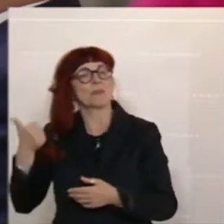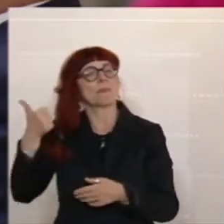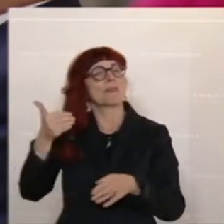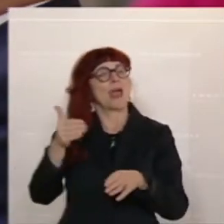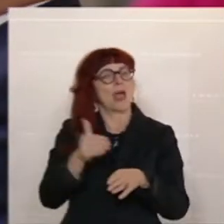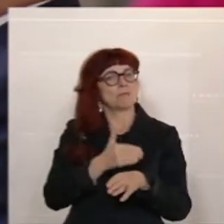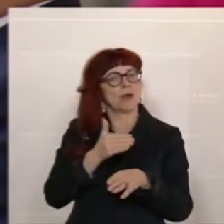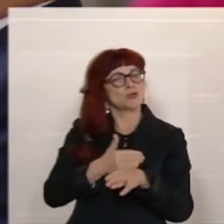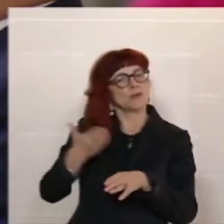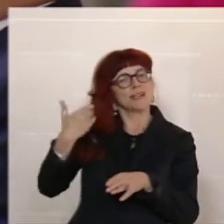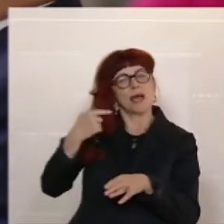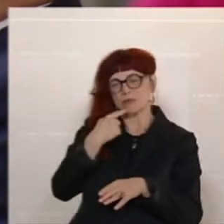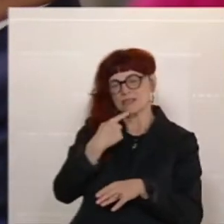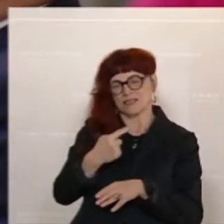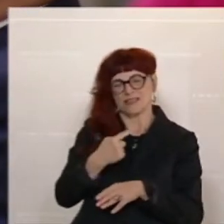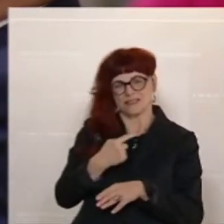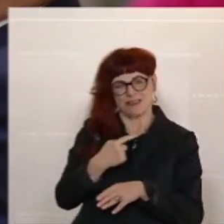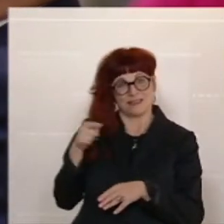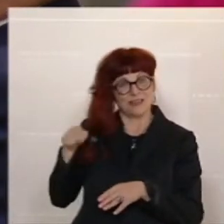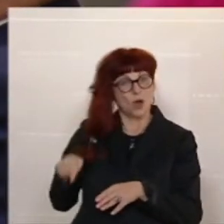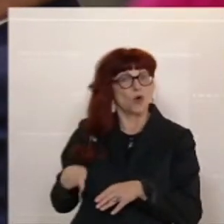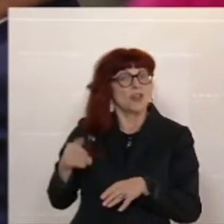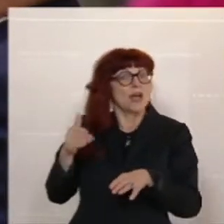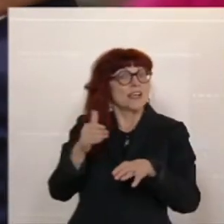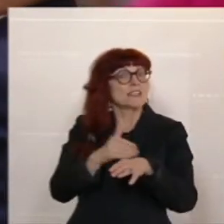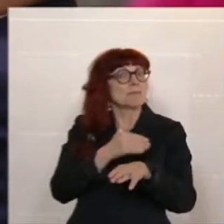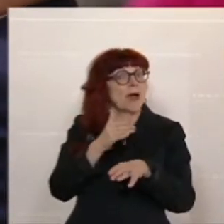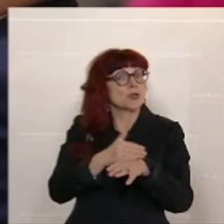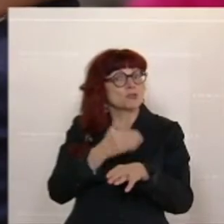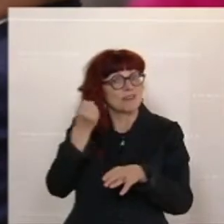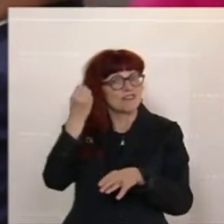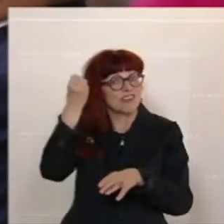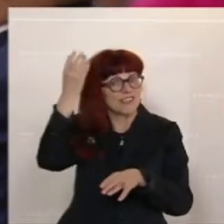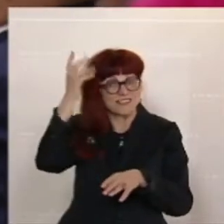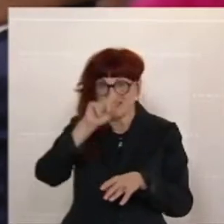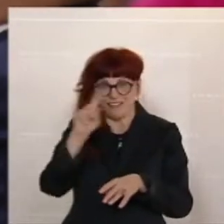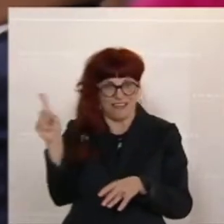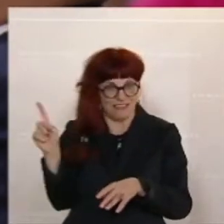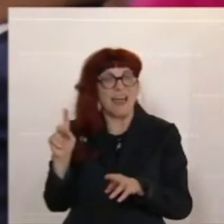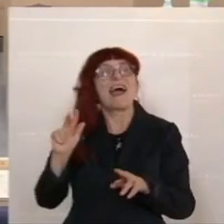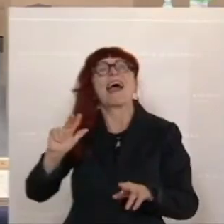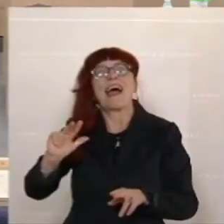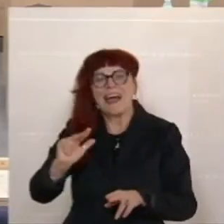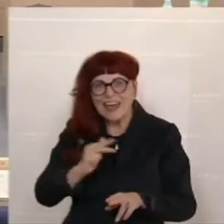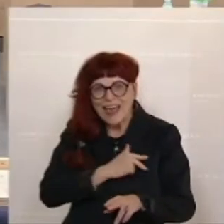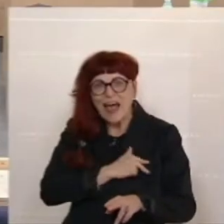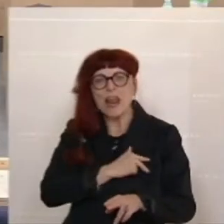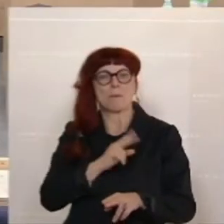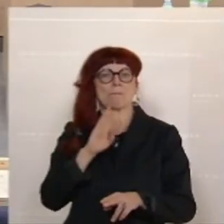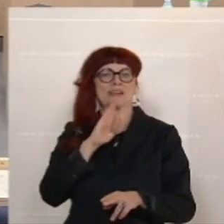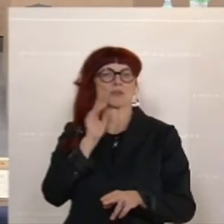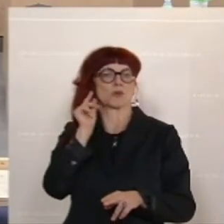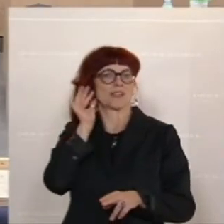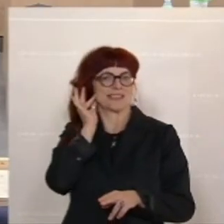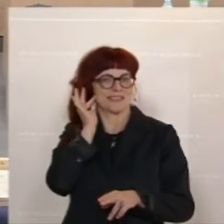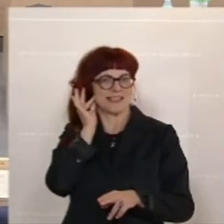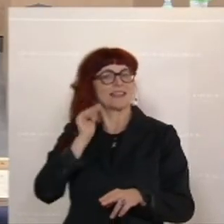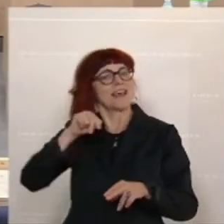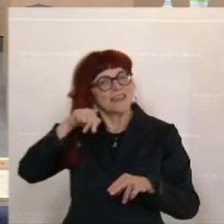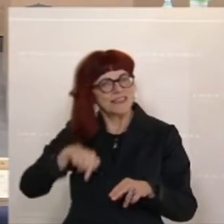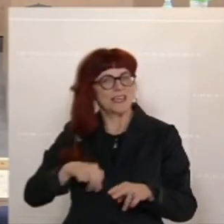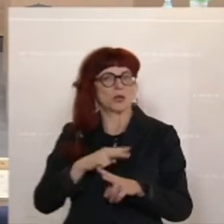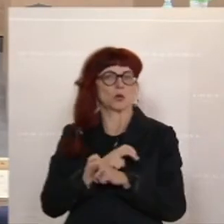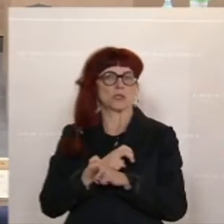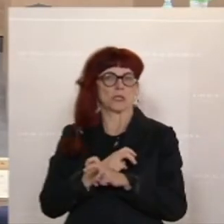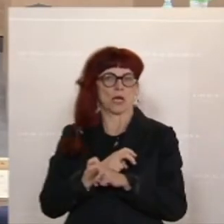Beispiel wieder erwähnen. Und es ist keine fiktive Geschichte von Max und Moritz, sondern es ist eine reale Pensionistin aus Niederösterreich,